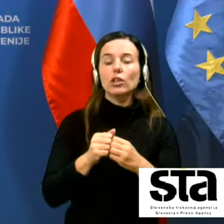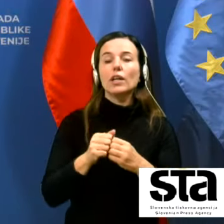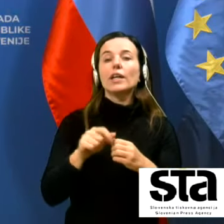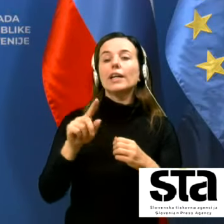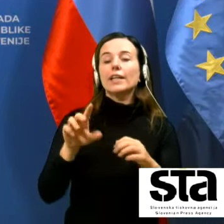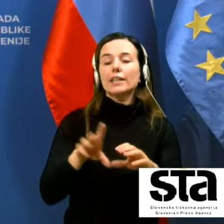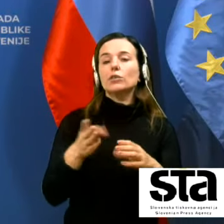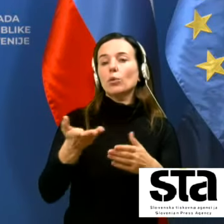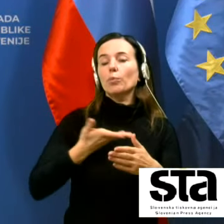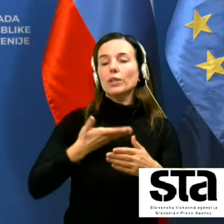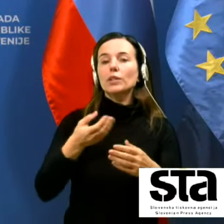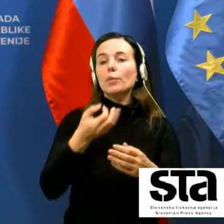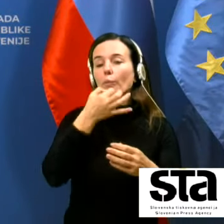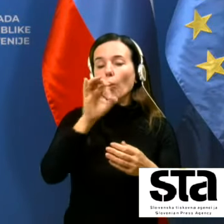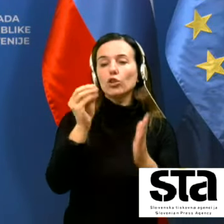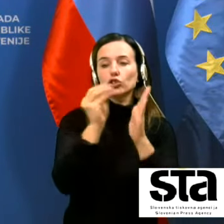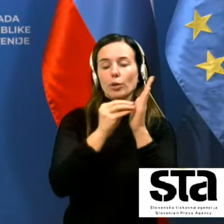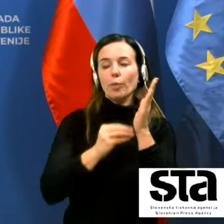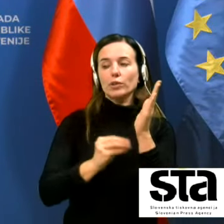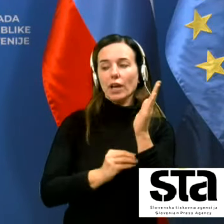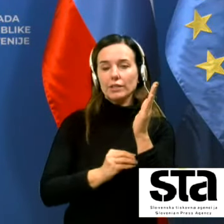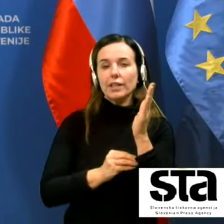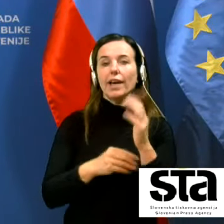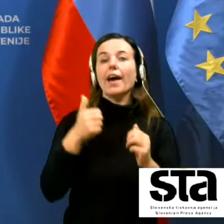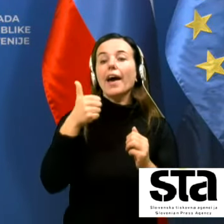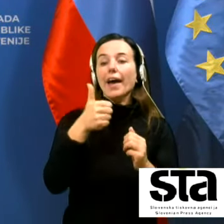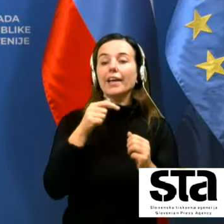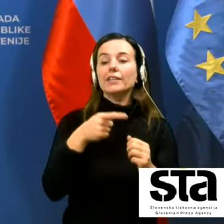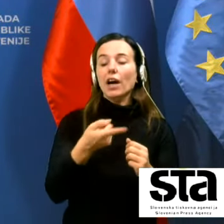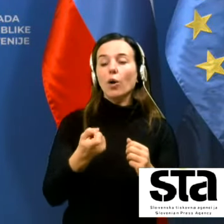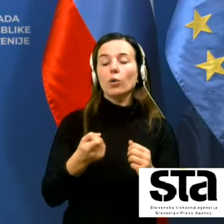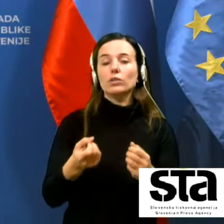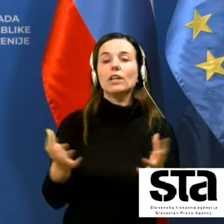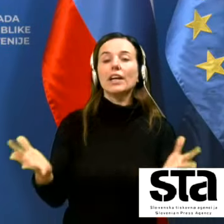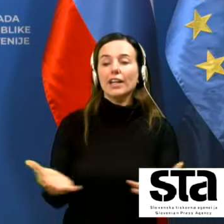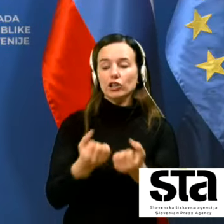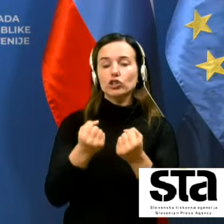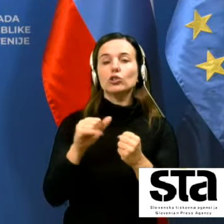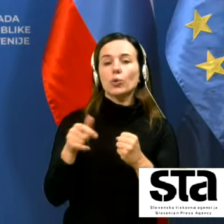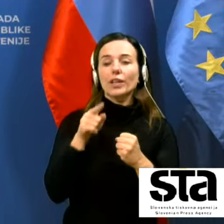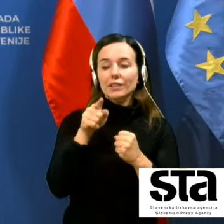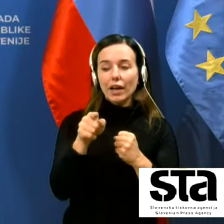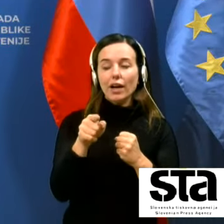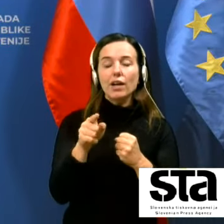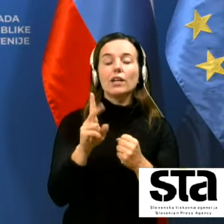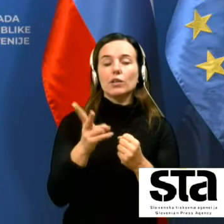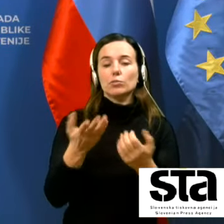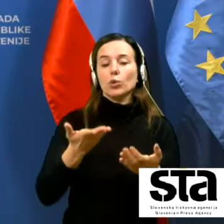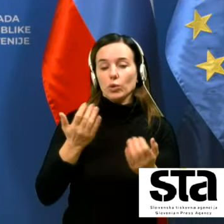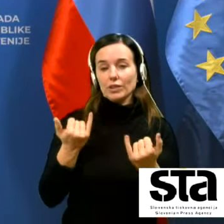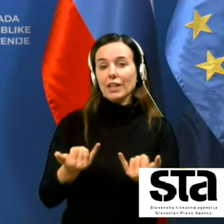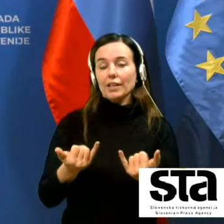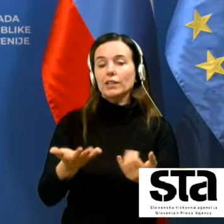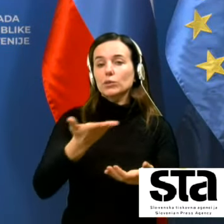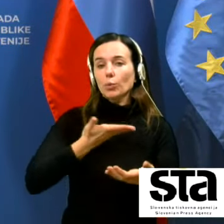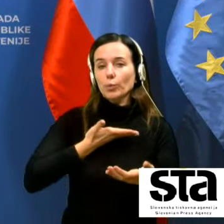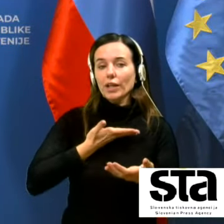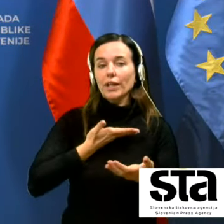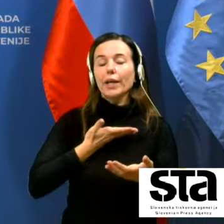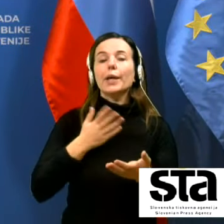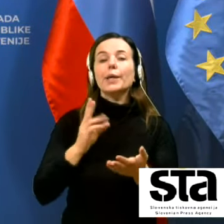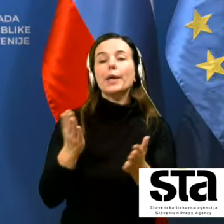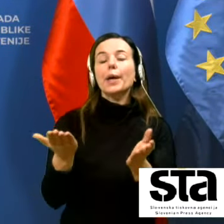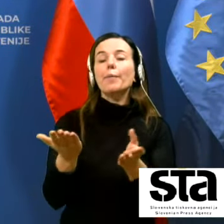dosežiti bistveno boljše podatke in seveda ena od rešitev je tako v kateri smo danes veliko dobili je pač